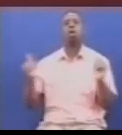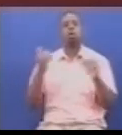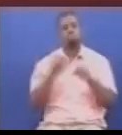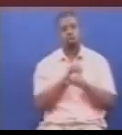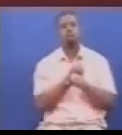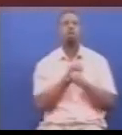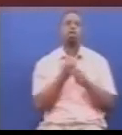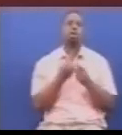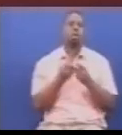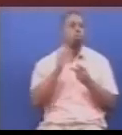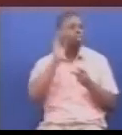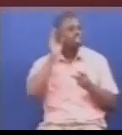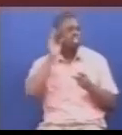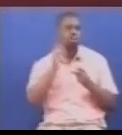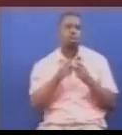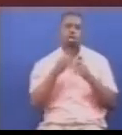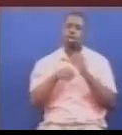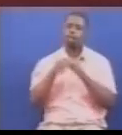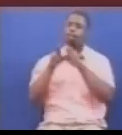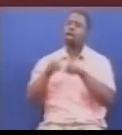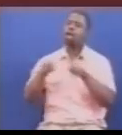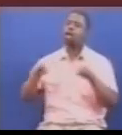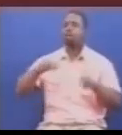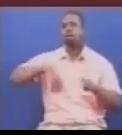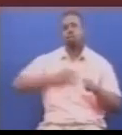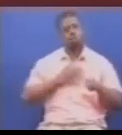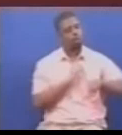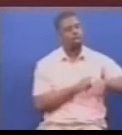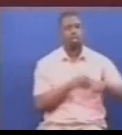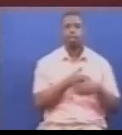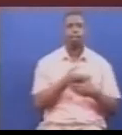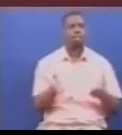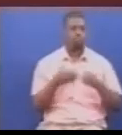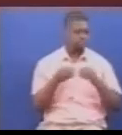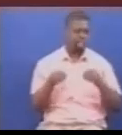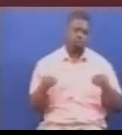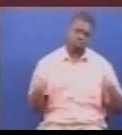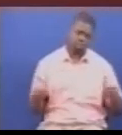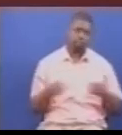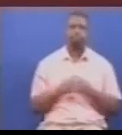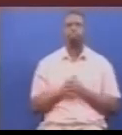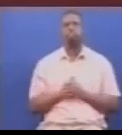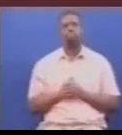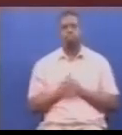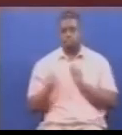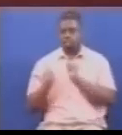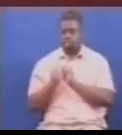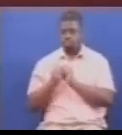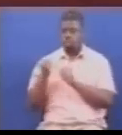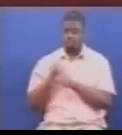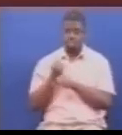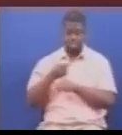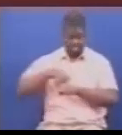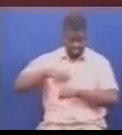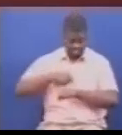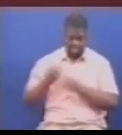haki ya kusikilizwa kwenye mahakamazetu kwa wakati bila kucheleweshwa. Tunacho kifanya kama serekali kwa